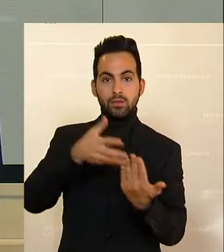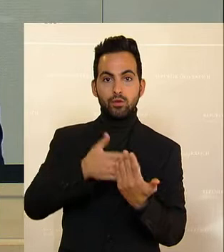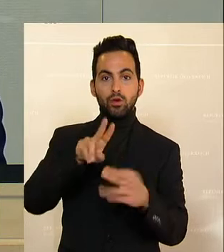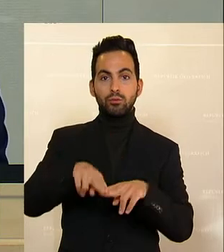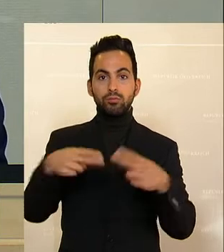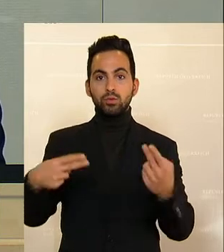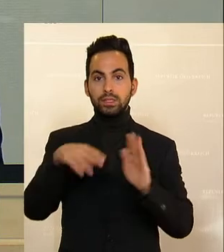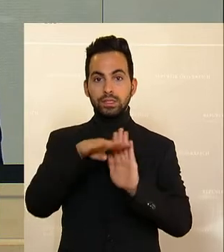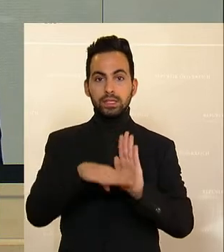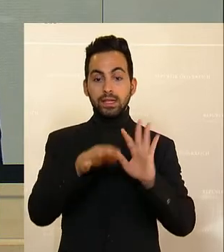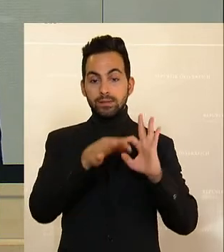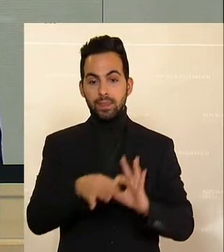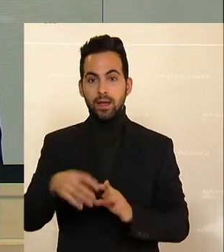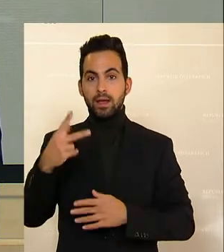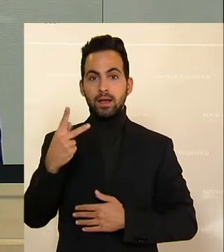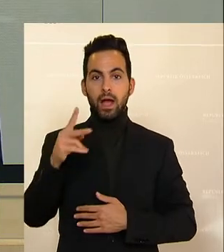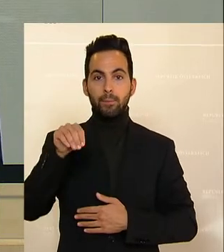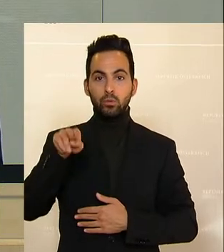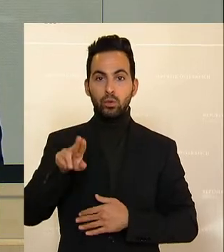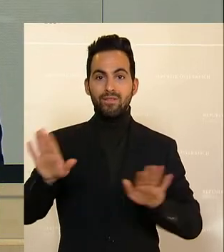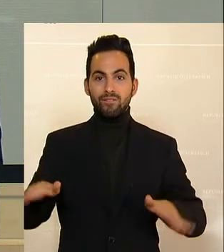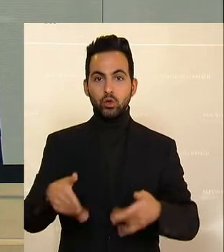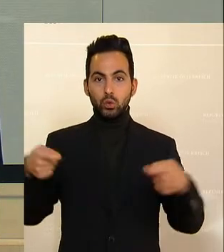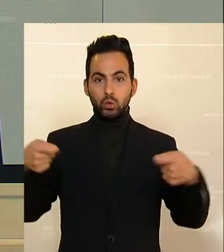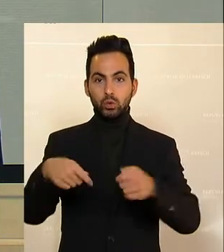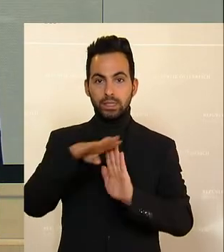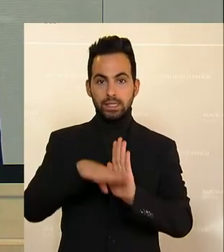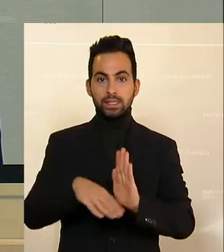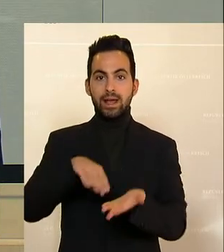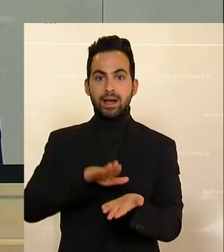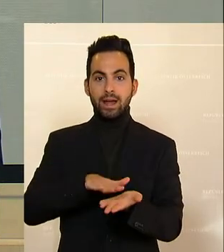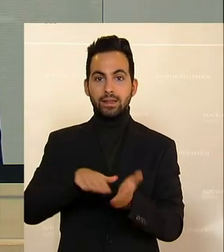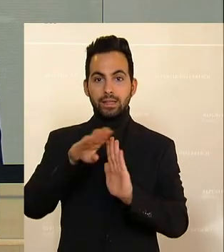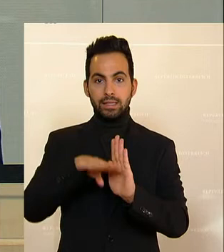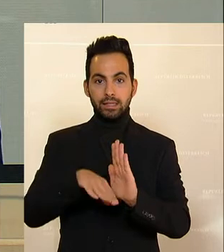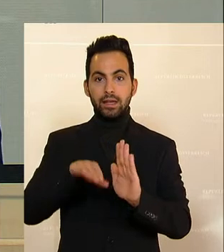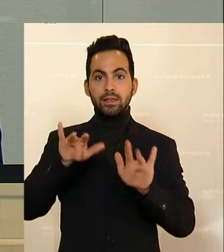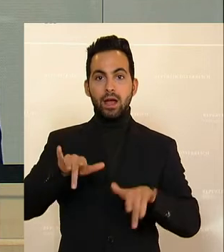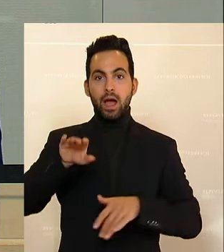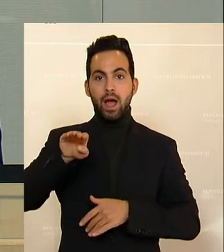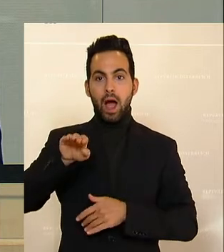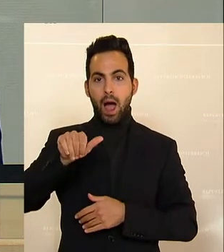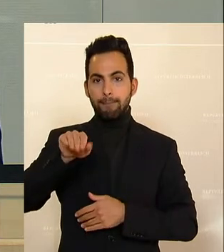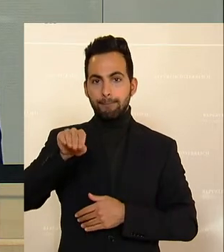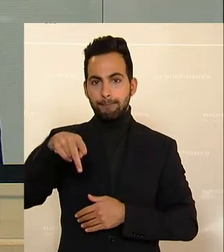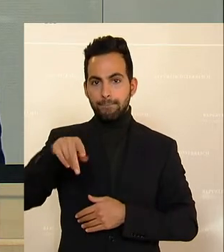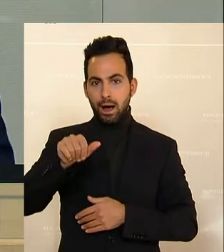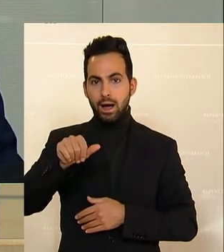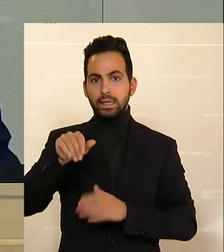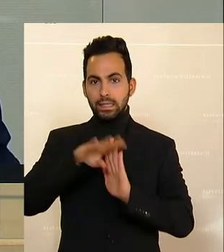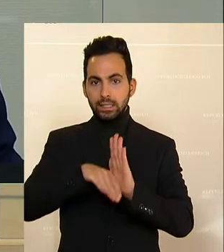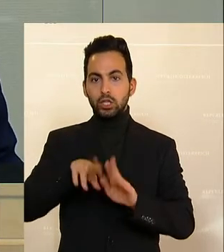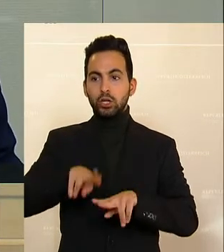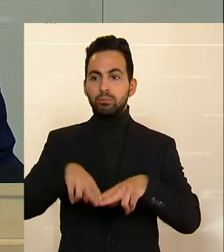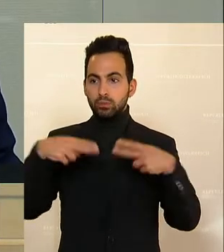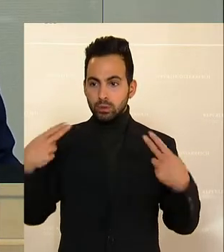Bundesgesetz, mit dem das KMU-Förderungsgesetz, das Garantiegesetz, das ABAC-Gesetz und die Bundesabgabenordnung